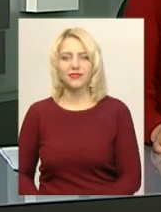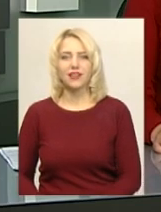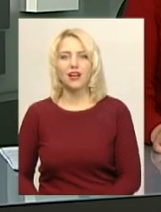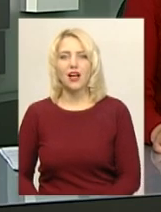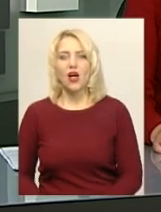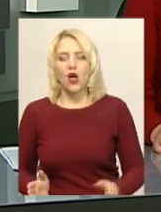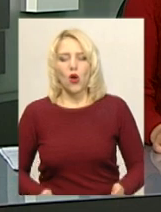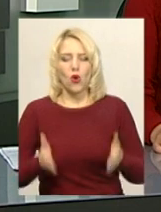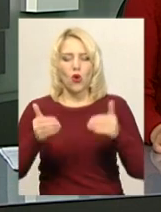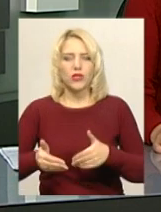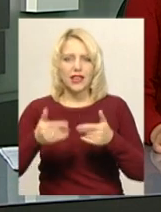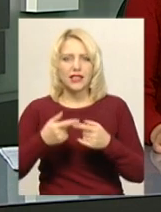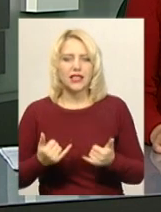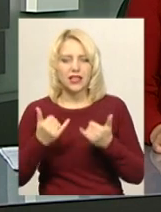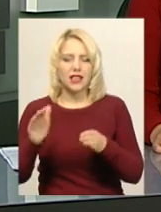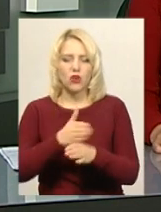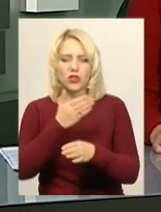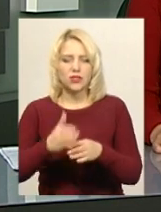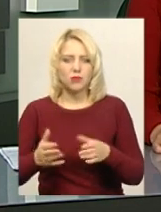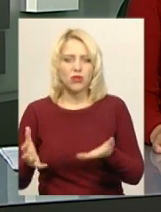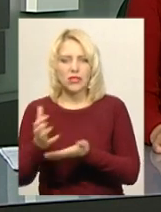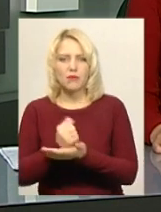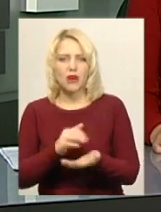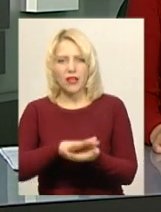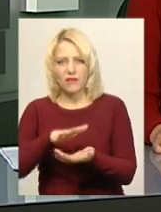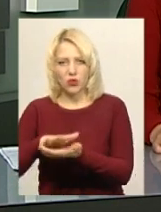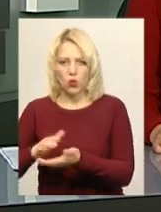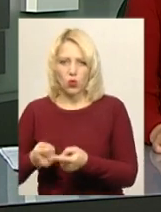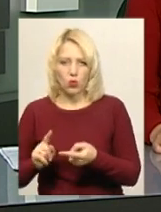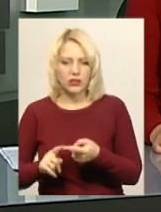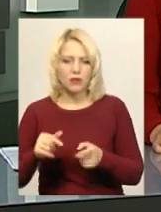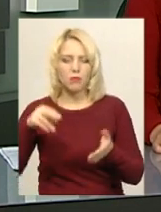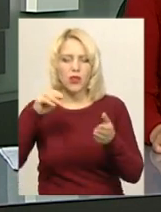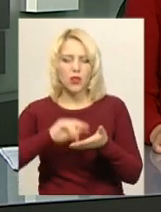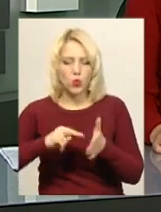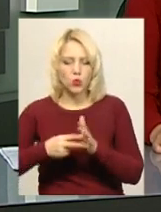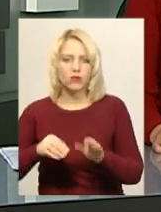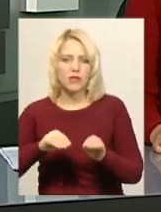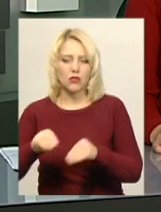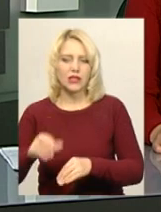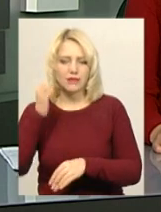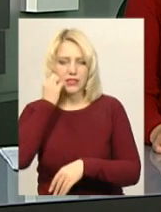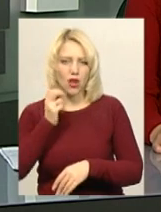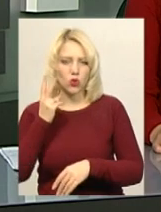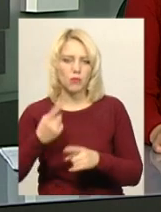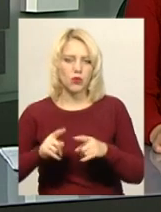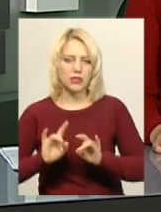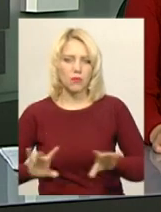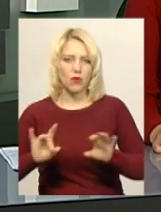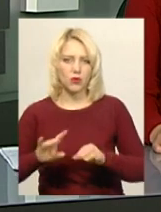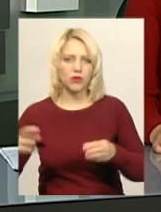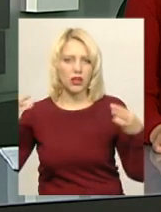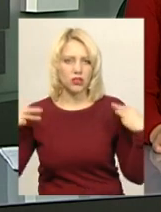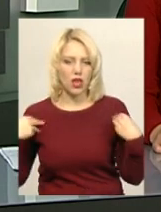Контейнери для роздільного збирання відходів встановлюють у Старокостянтинові. Про це повідомив начальник комбінату комунальних підприємств міста